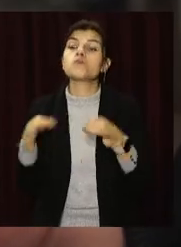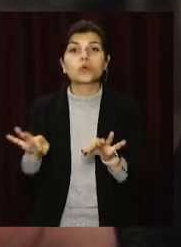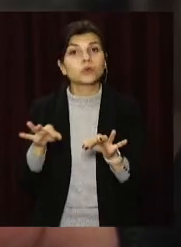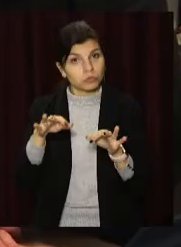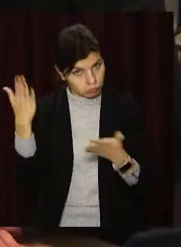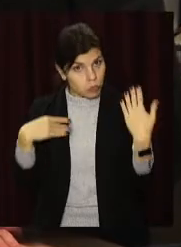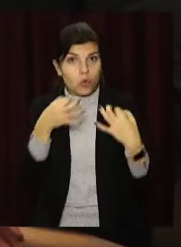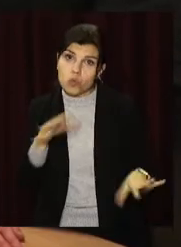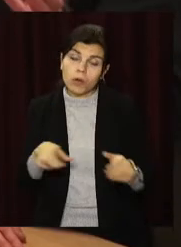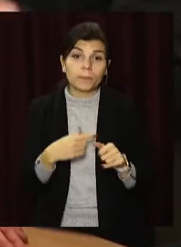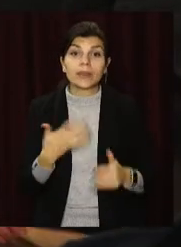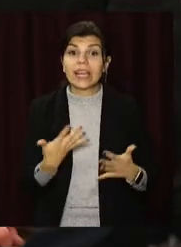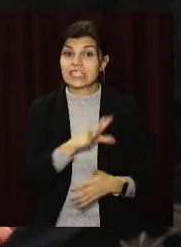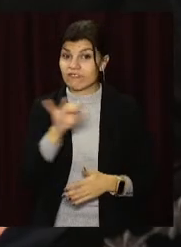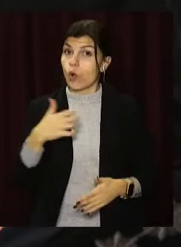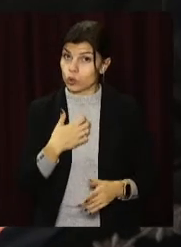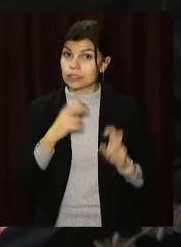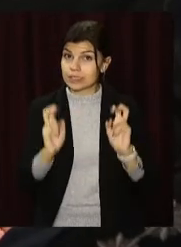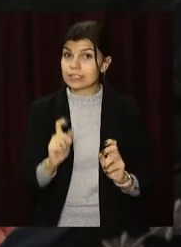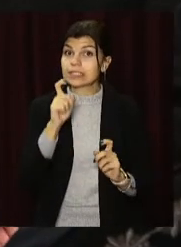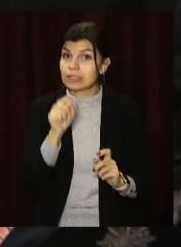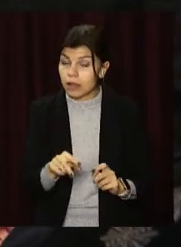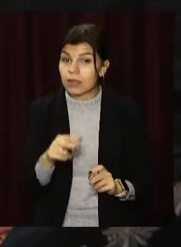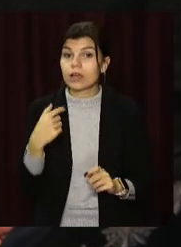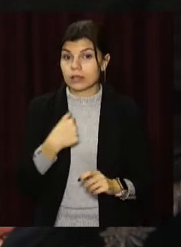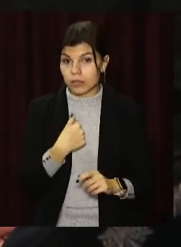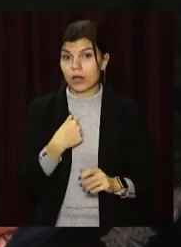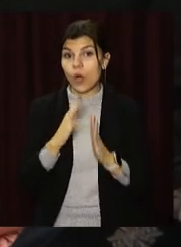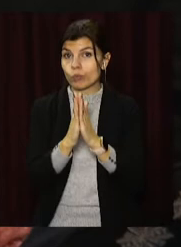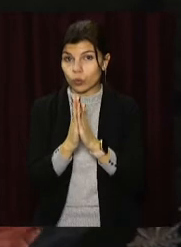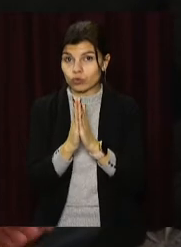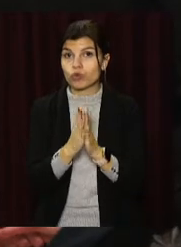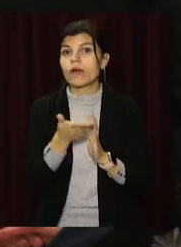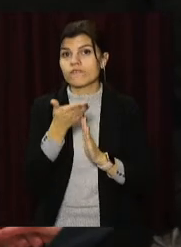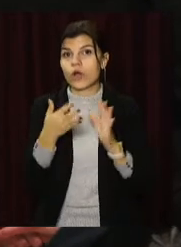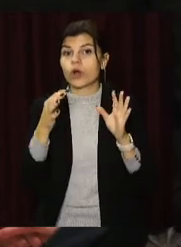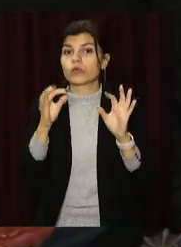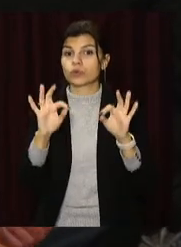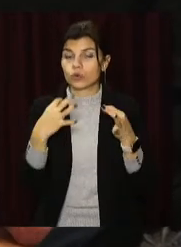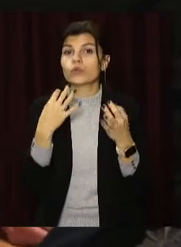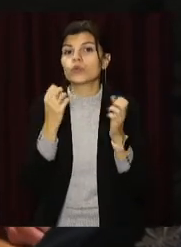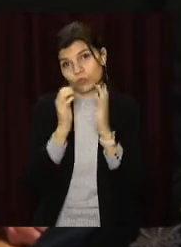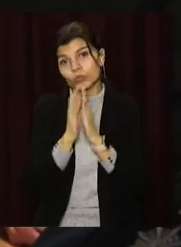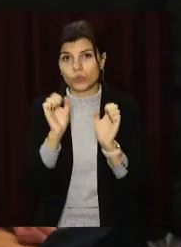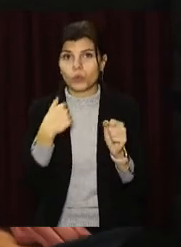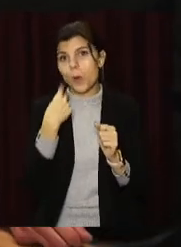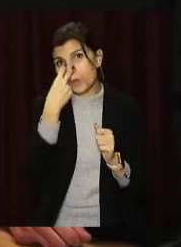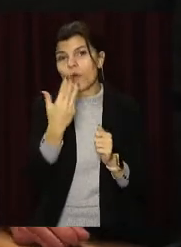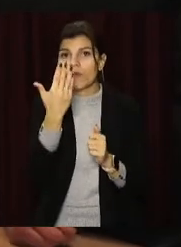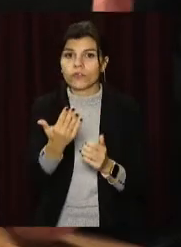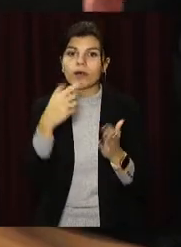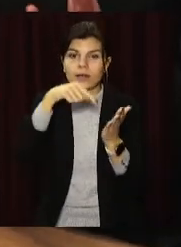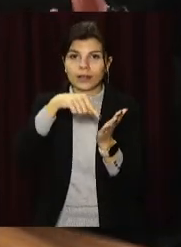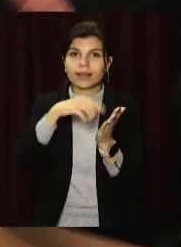відвідувачів. «Якщо ви хочете присісти в залі, я прошу вашого дозволу подивитися, якщо є у вас